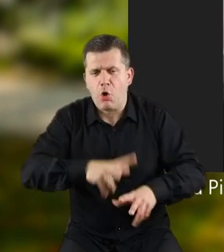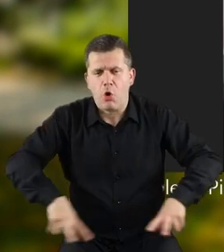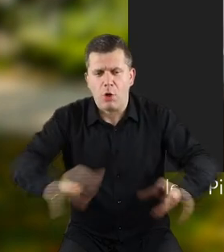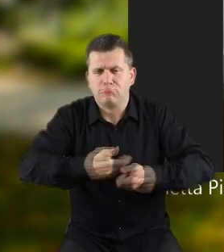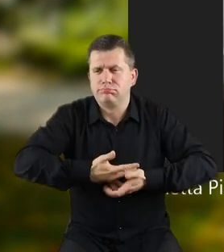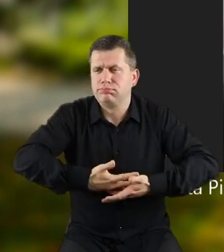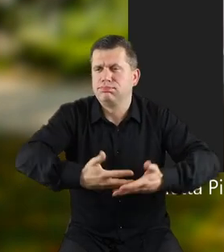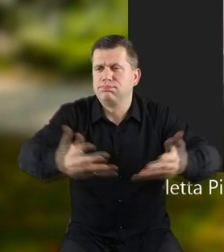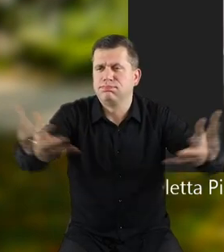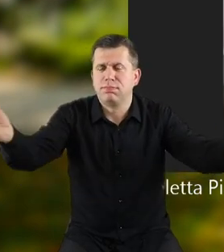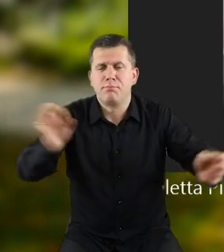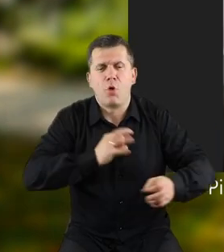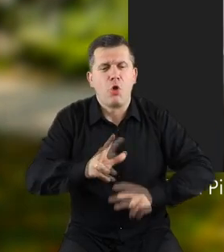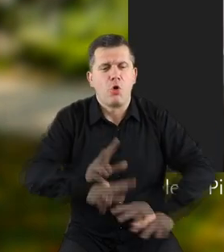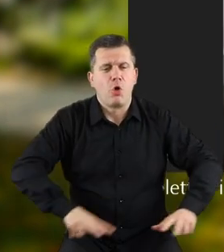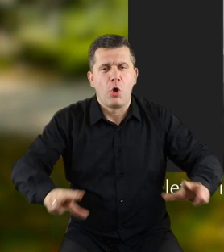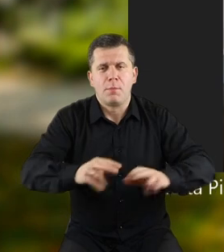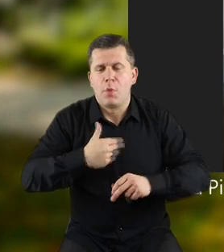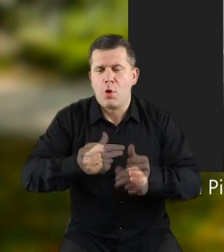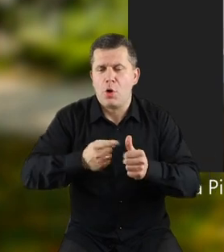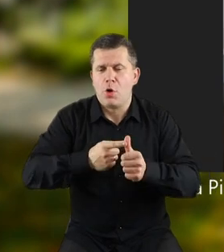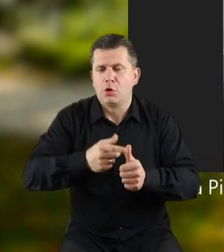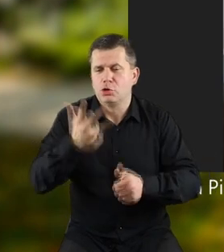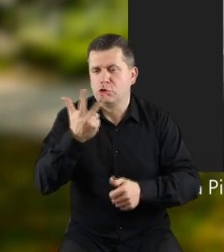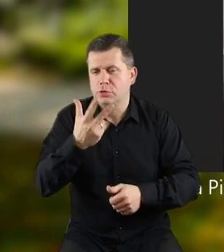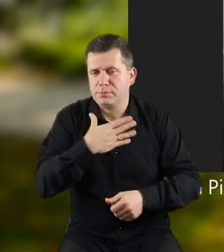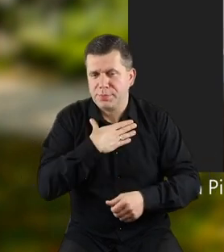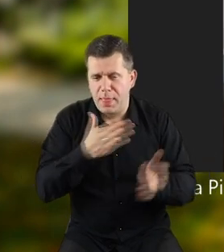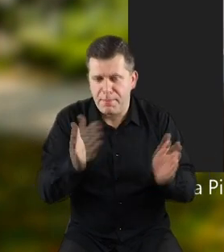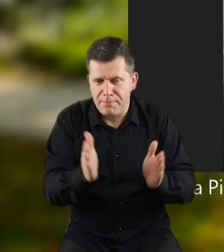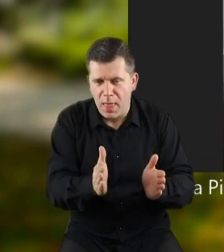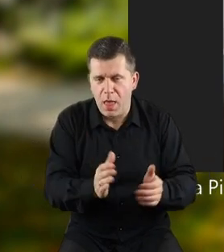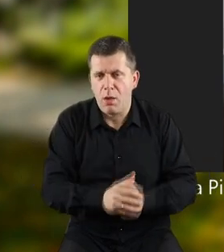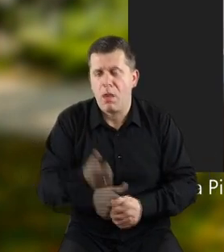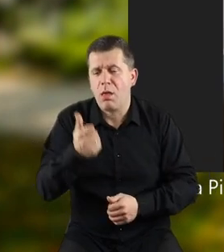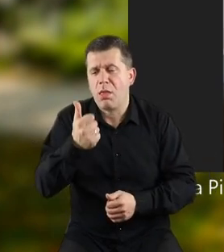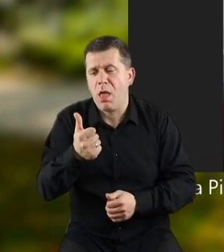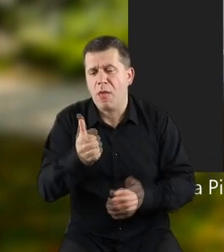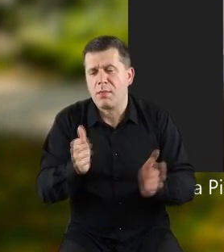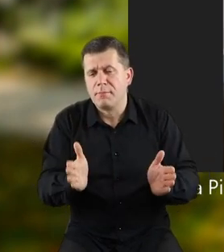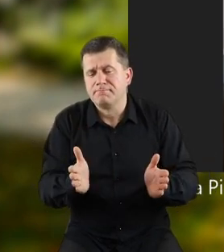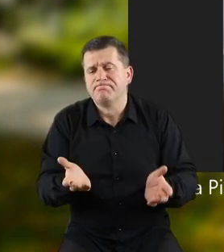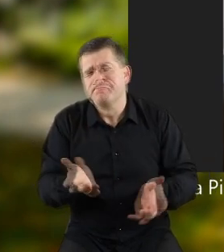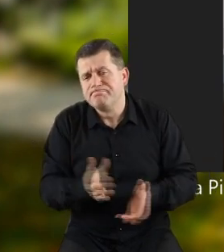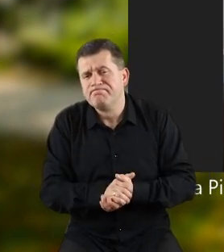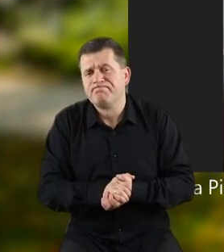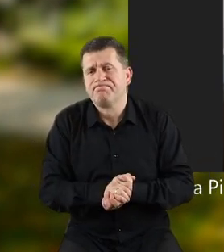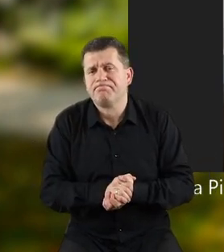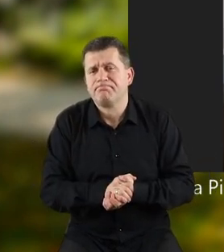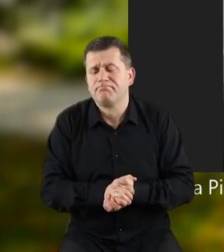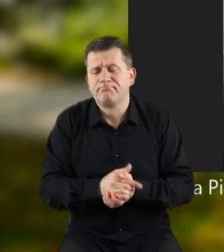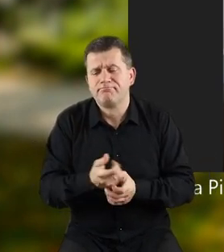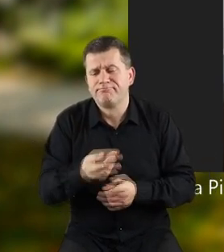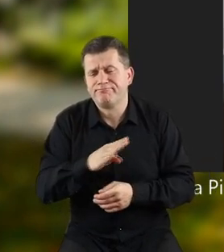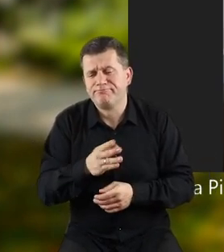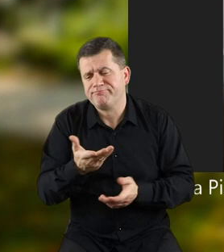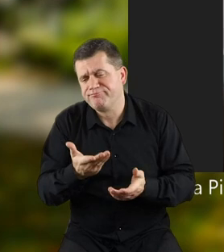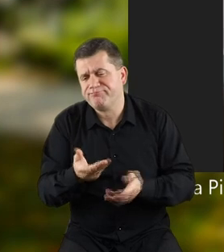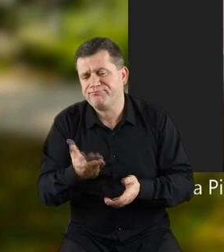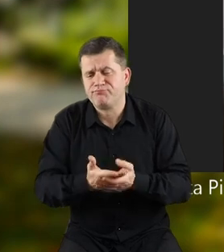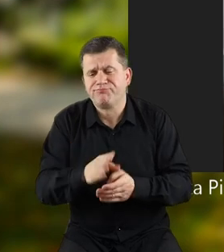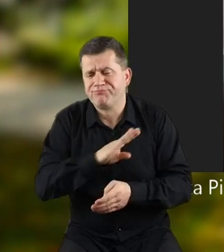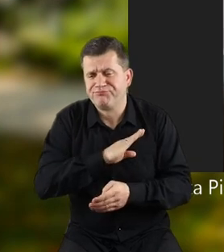szczeniaku, czyli jest Koko i jest muszko, bo były tylko trzy szczeniaki, no ale jeden szczeniaczek, słuchajcie, no niestety nie